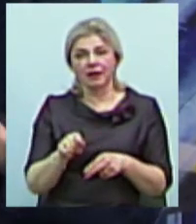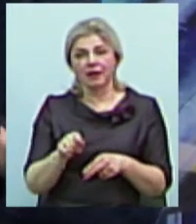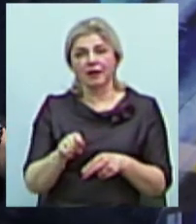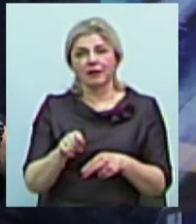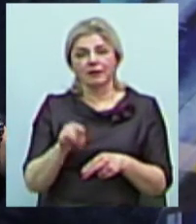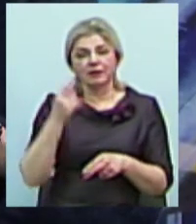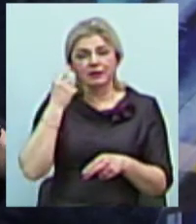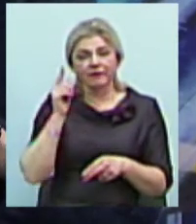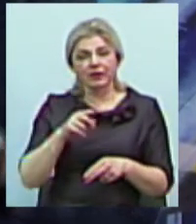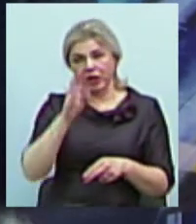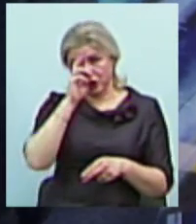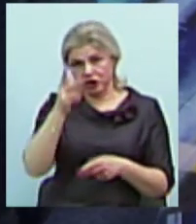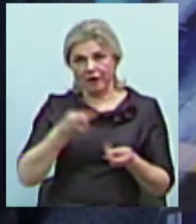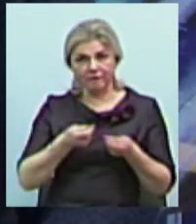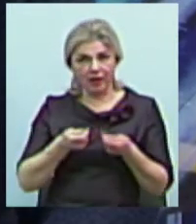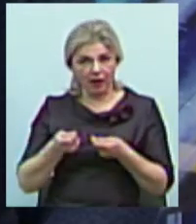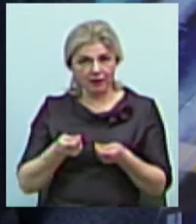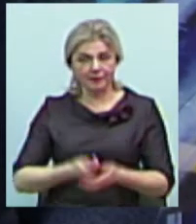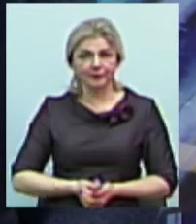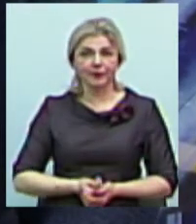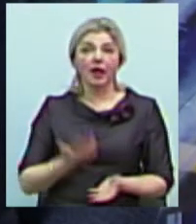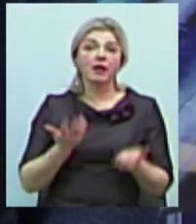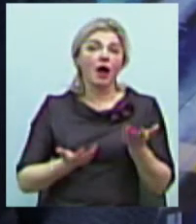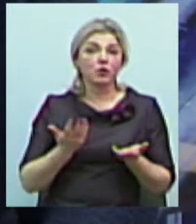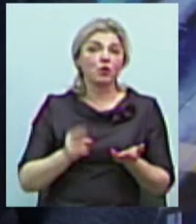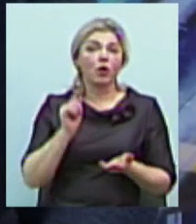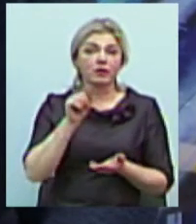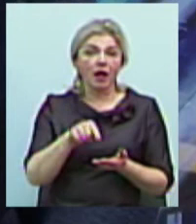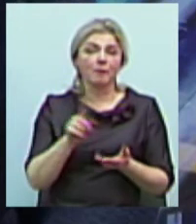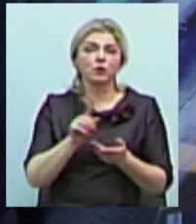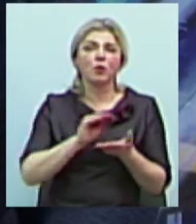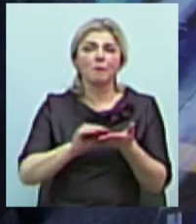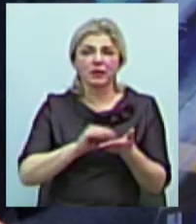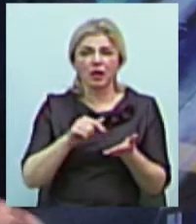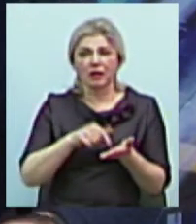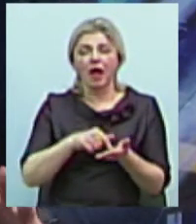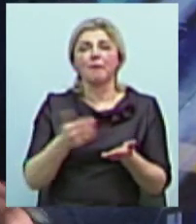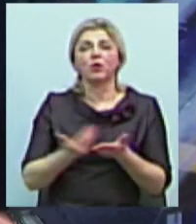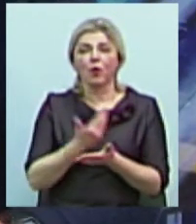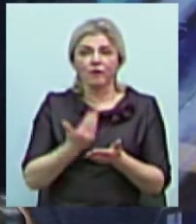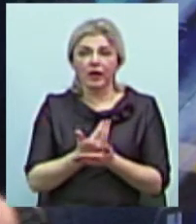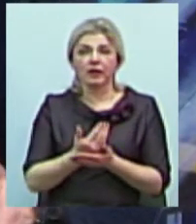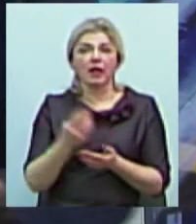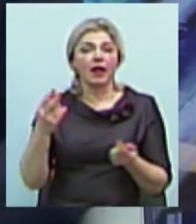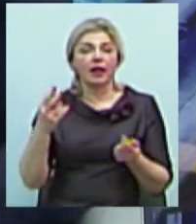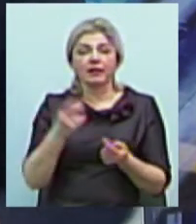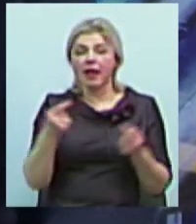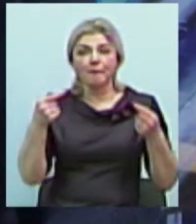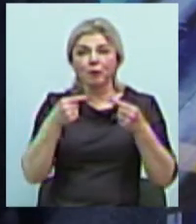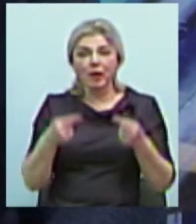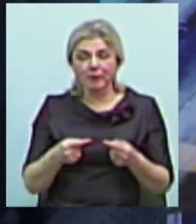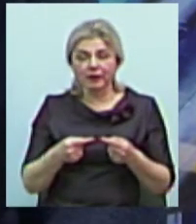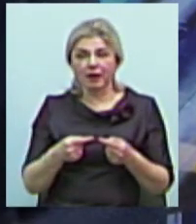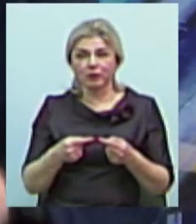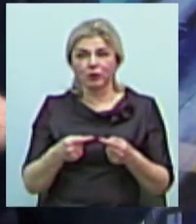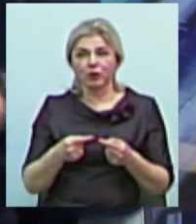звісно ж, державна влада. І якщо там проскочують якісь новини, які не підходять у деякі,